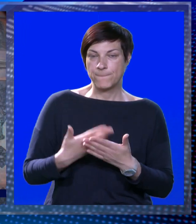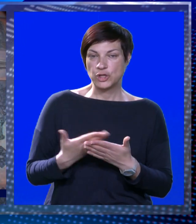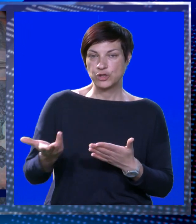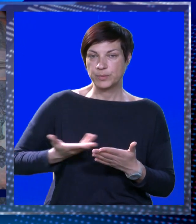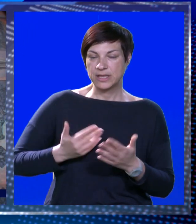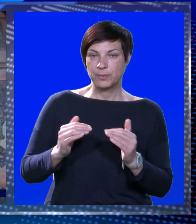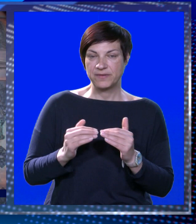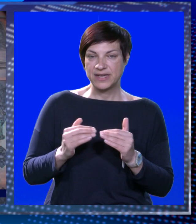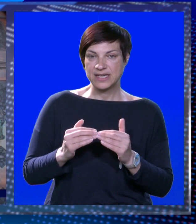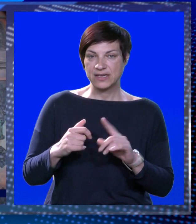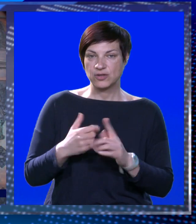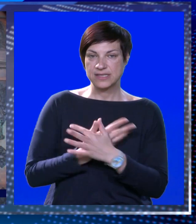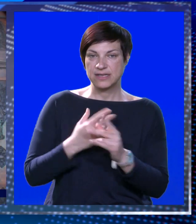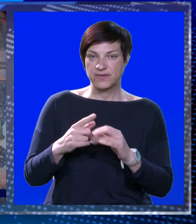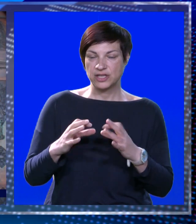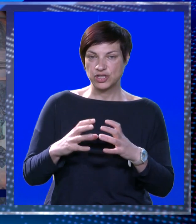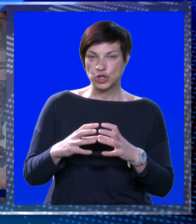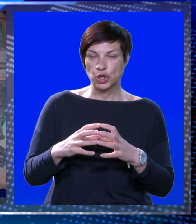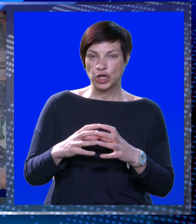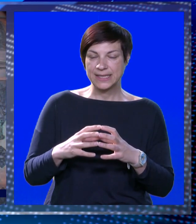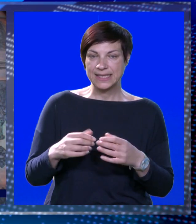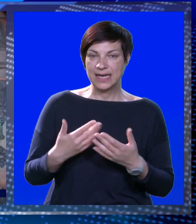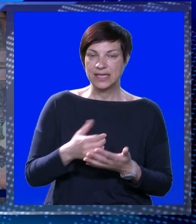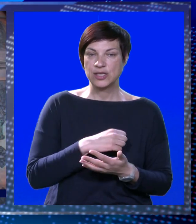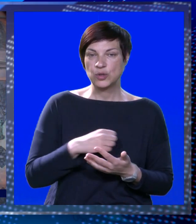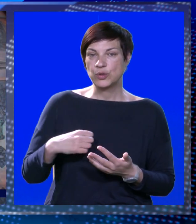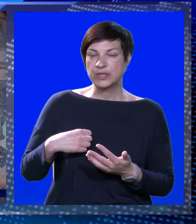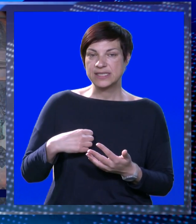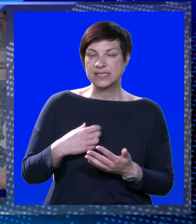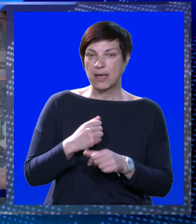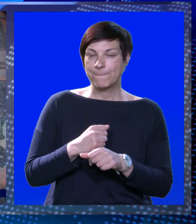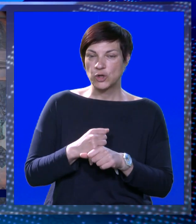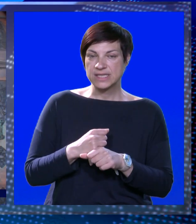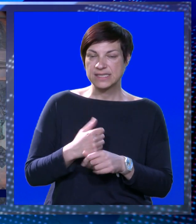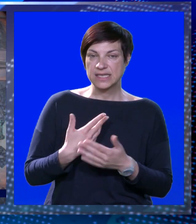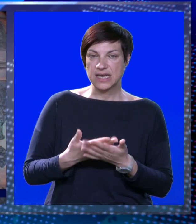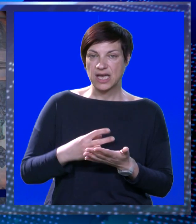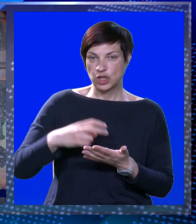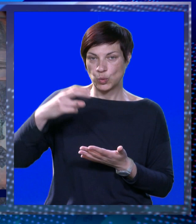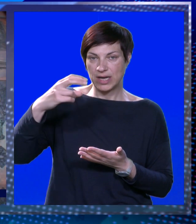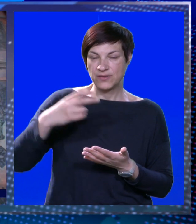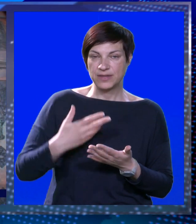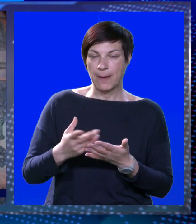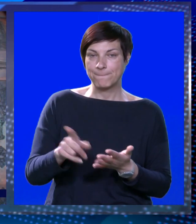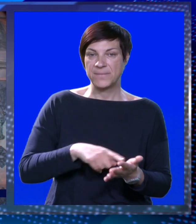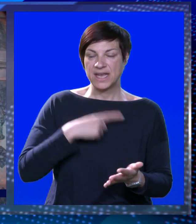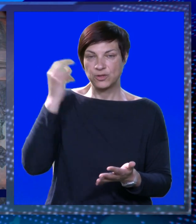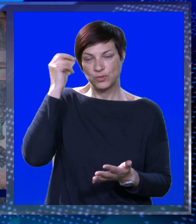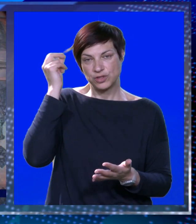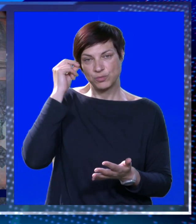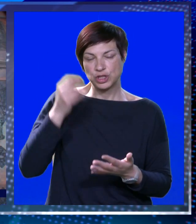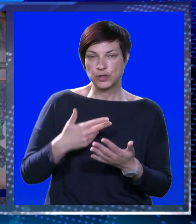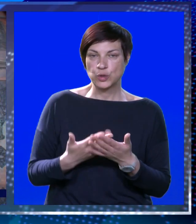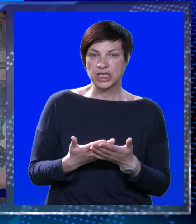postupke dobivane su glasnosti konzervatorskog odjela i onda u samu izgradnju navedenog lifta. Predugo smo